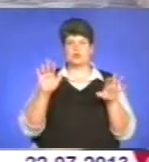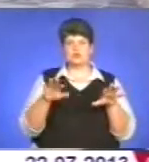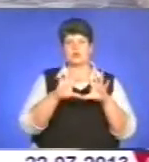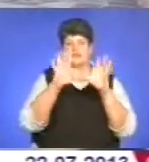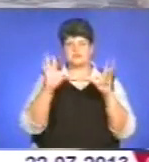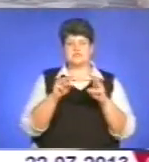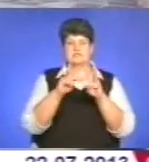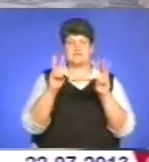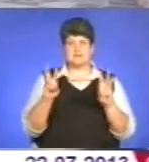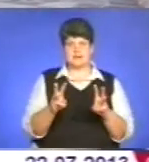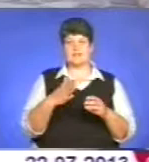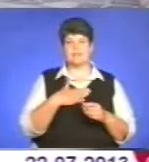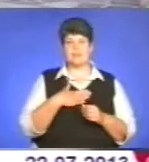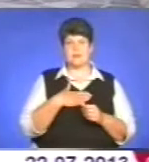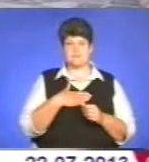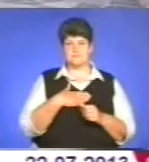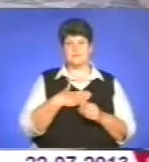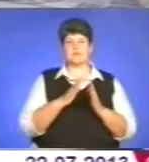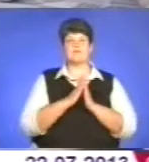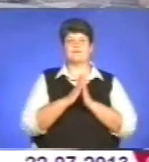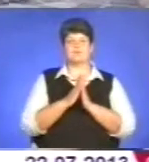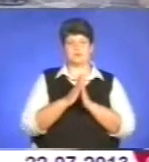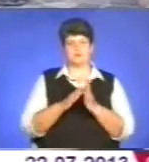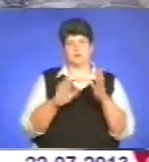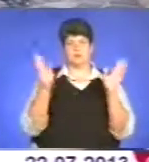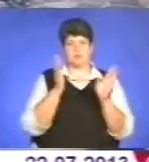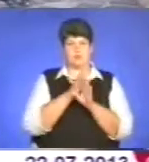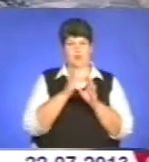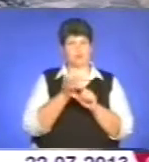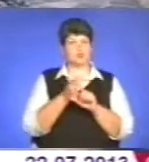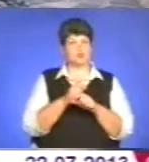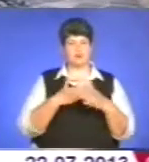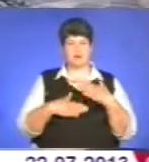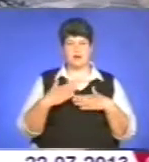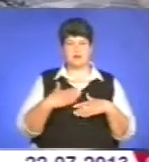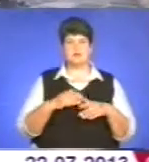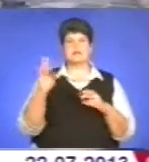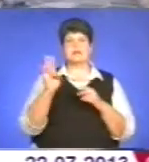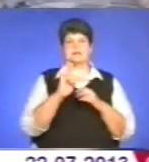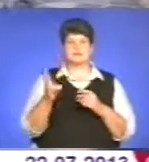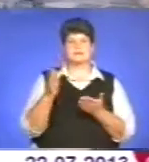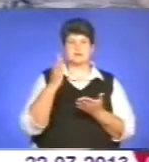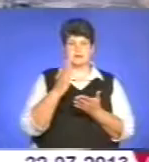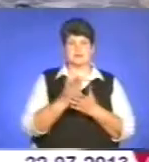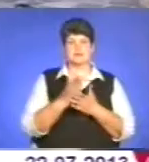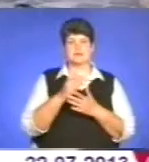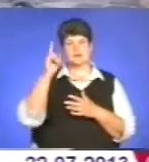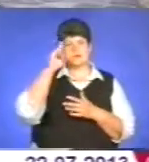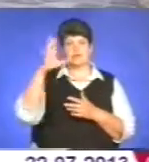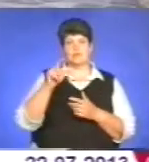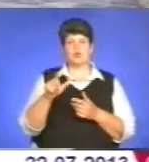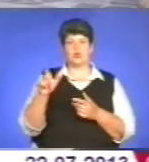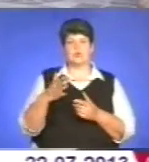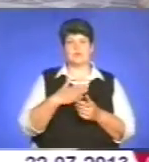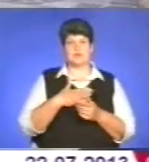святі нам вимолили погоду, і я дуже рада, нехай той храм стоїть на славу, і людям, і нашим